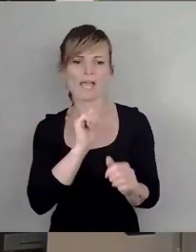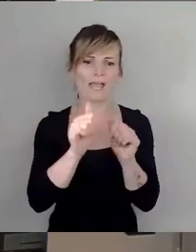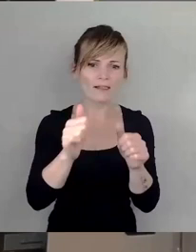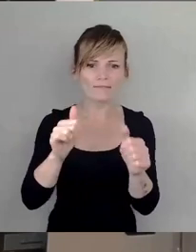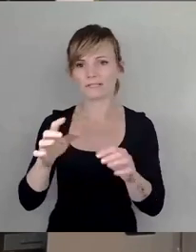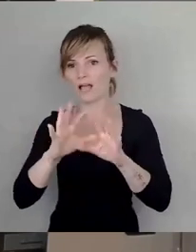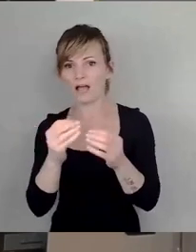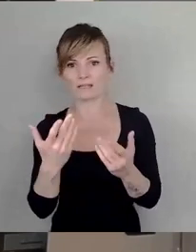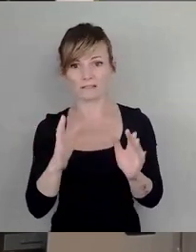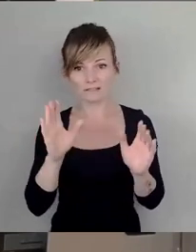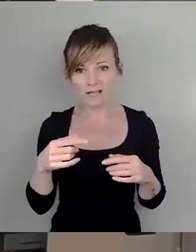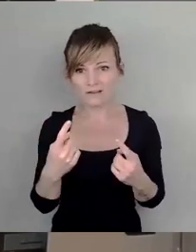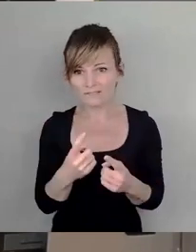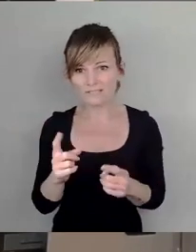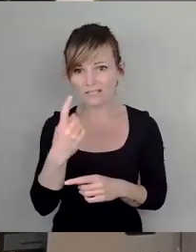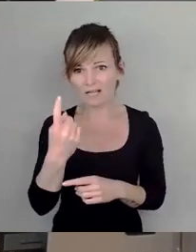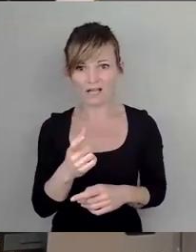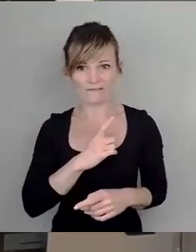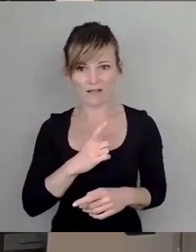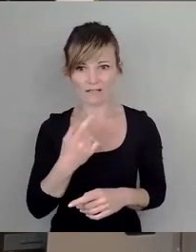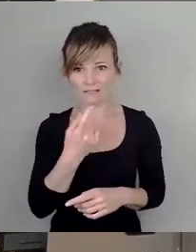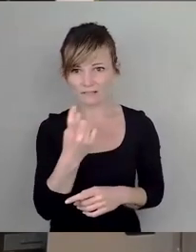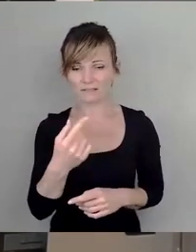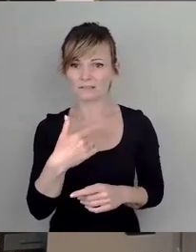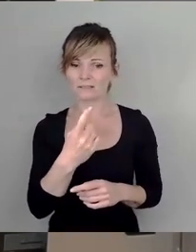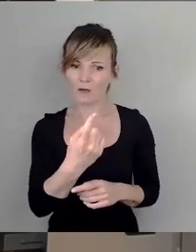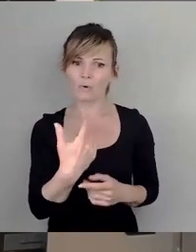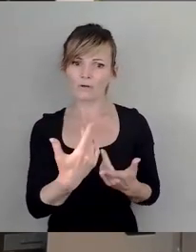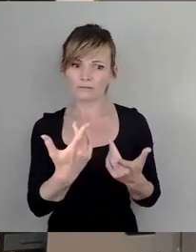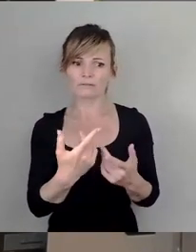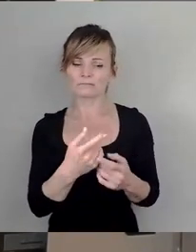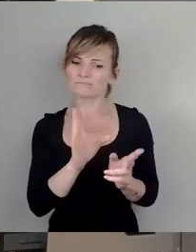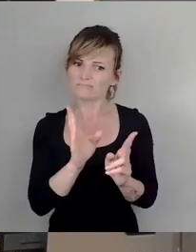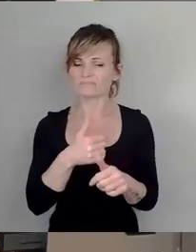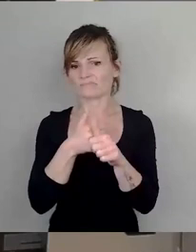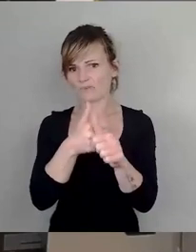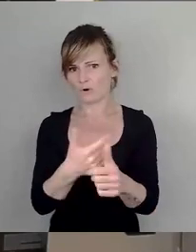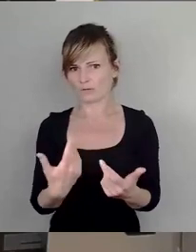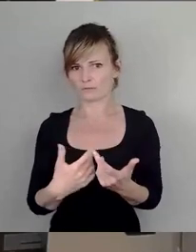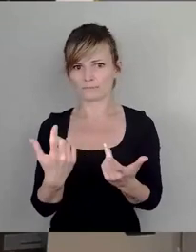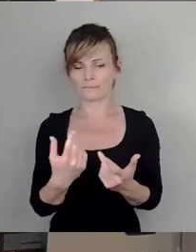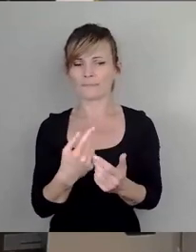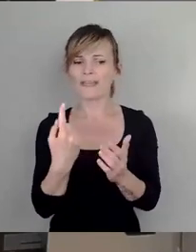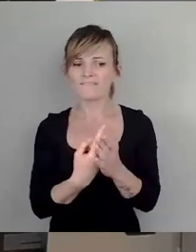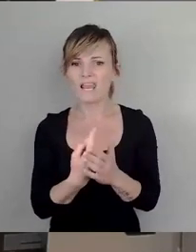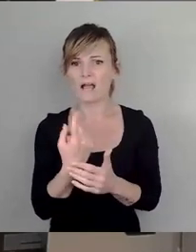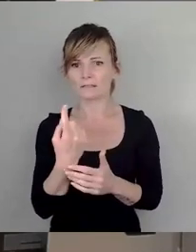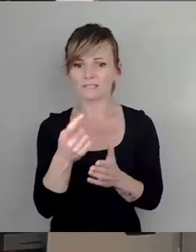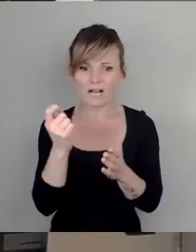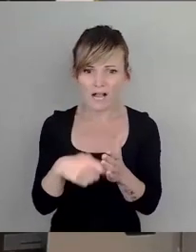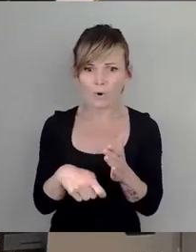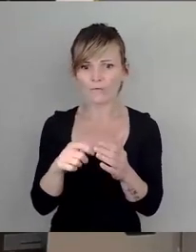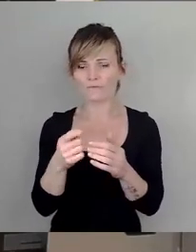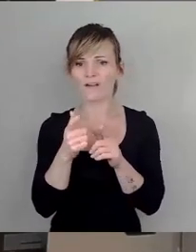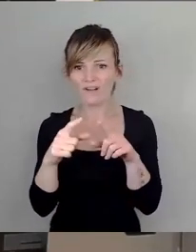darf man da auch nicht mal erwarten, dass die Hand entgegengenommen wird, und das bisschen, was man verlangt, dass das auch getan wird,